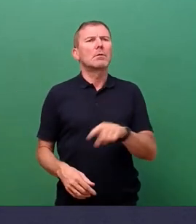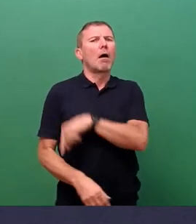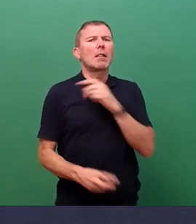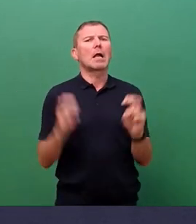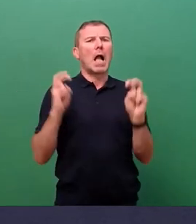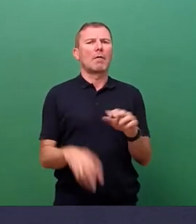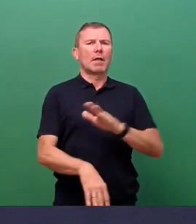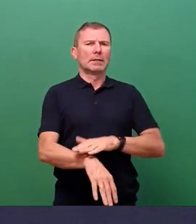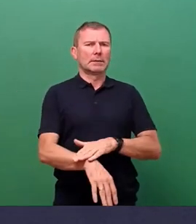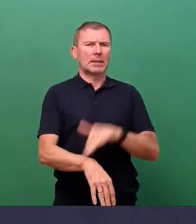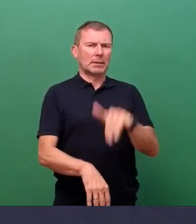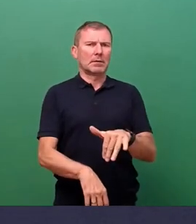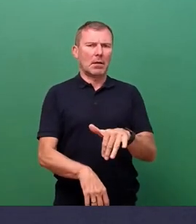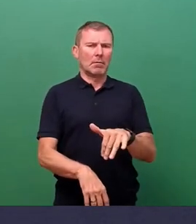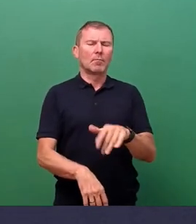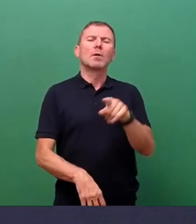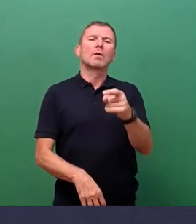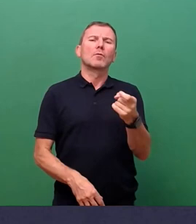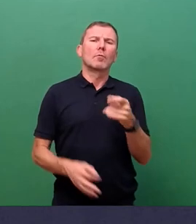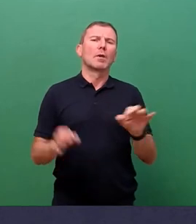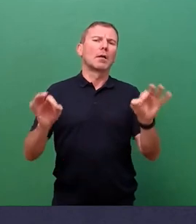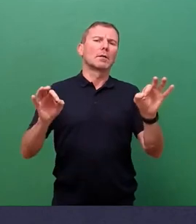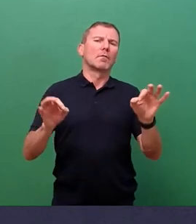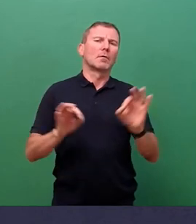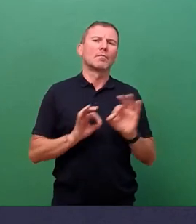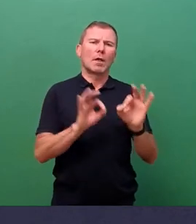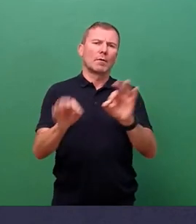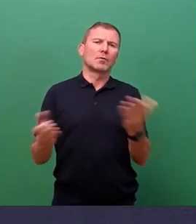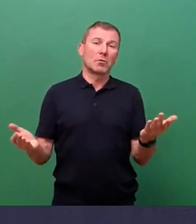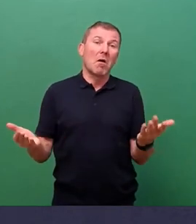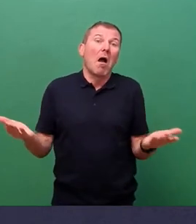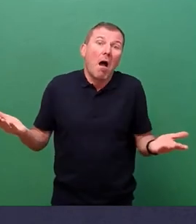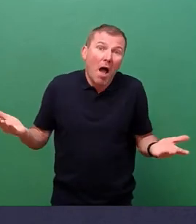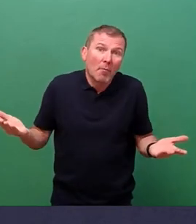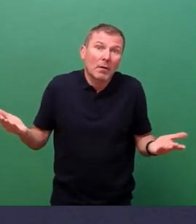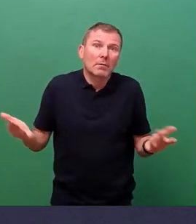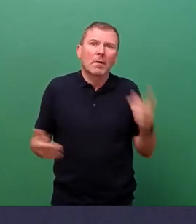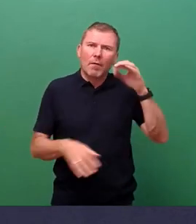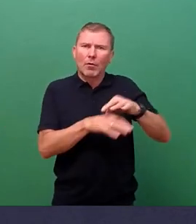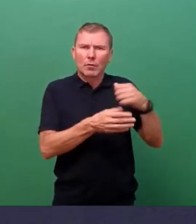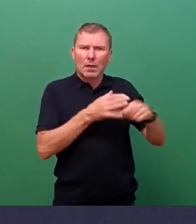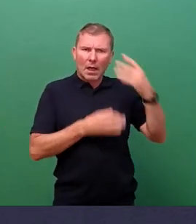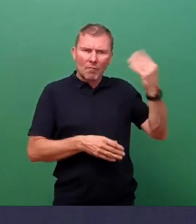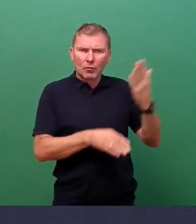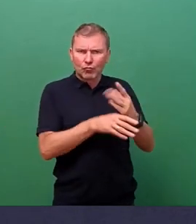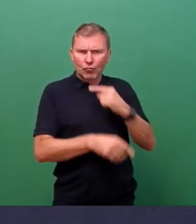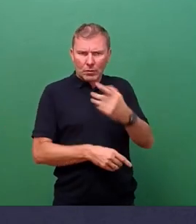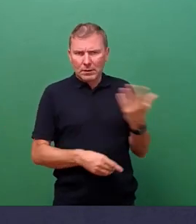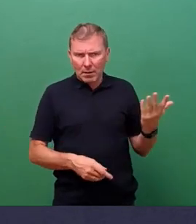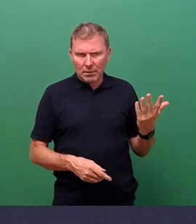die eben zu Gefährdungen beitragen. Aber wir sind, das hat ja Frau Dr. Kaufmann ausgeführt, natürlich,